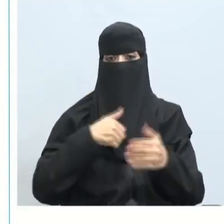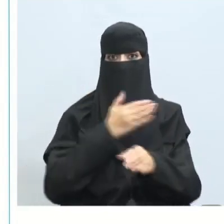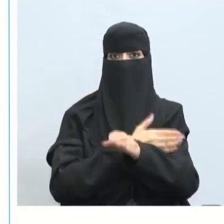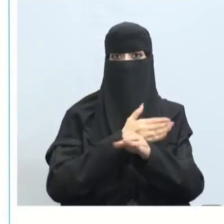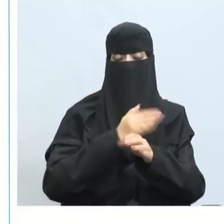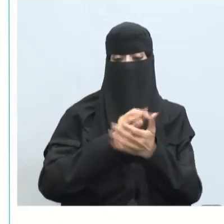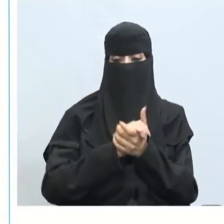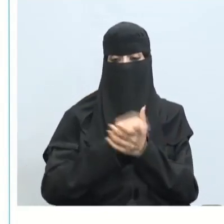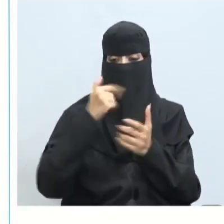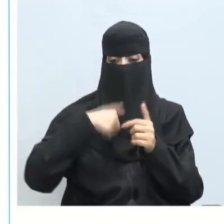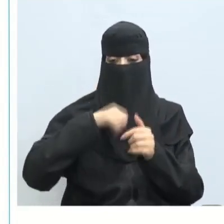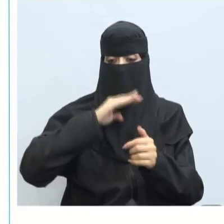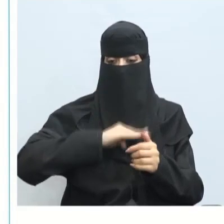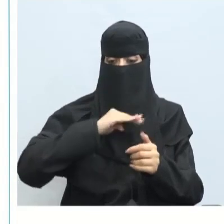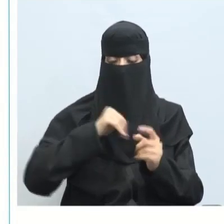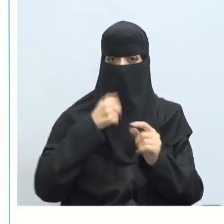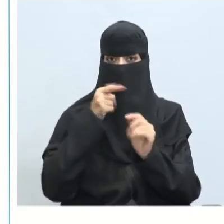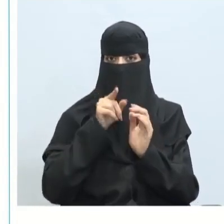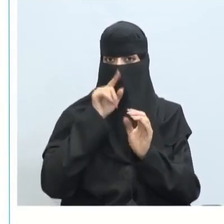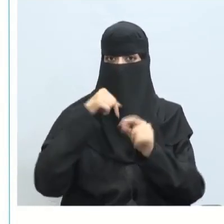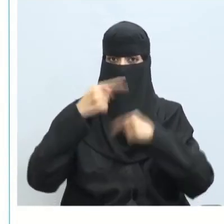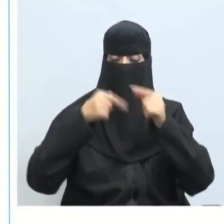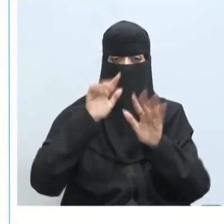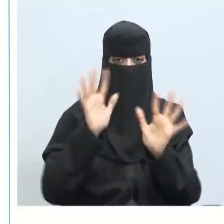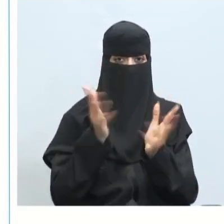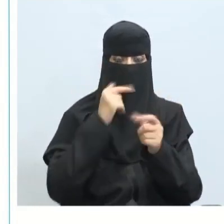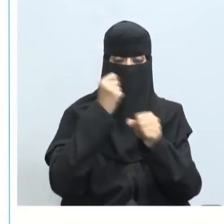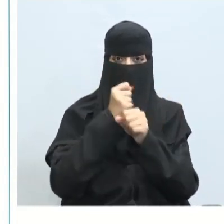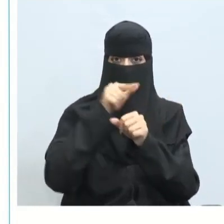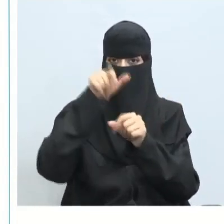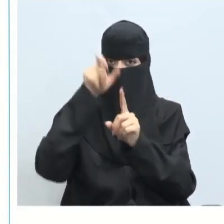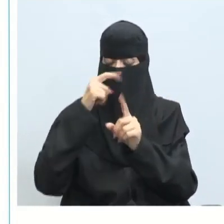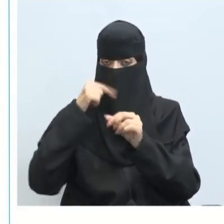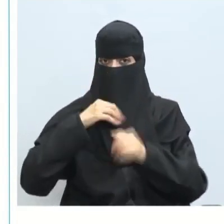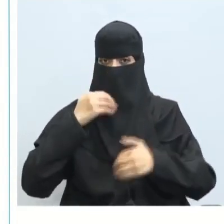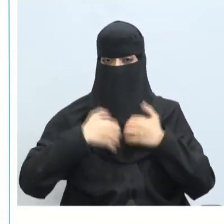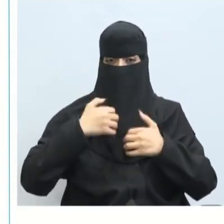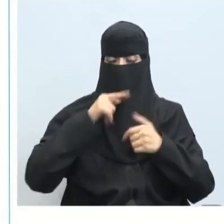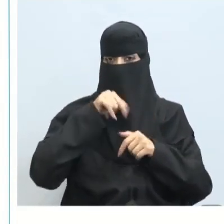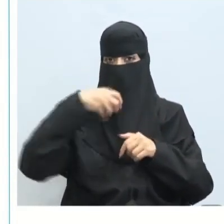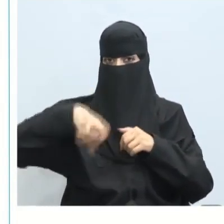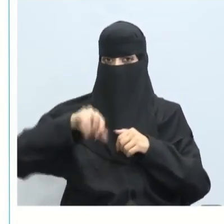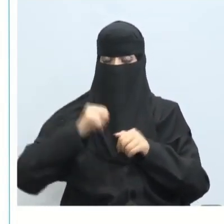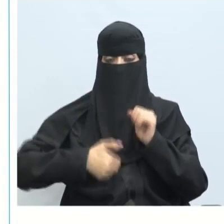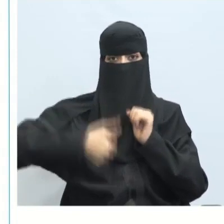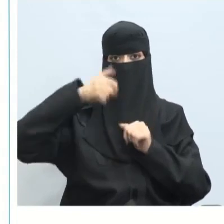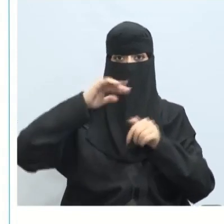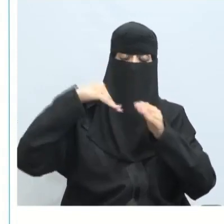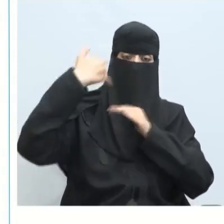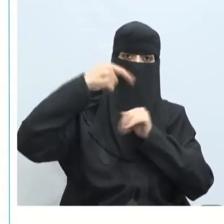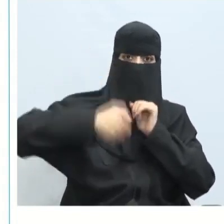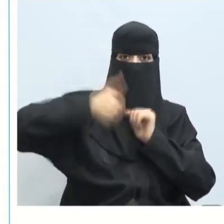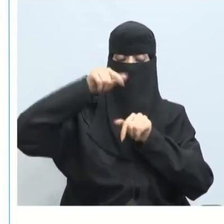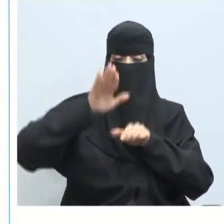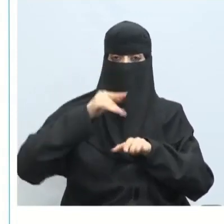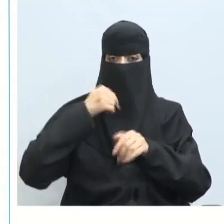يشعره بالضغط ولكن من المتعارف أي عمل تكلف به يشعرك بنوع من الإنجاز وبعد أن تنجز